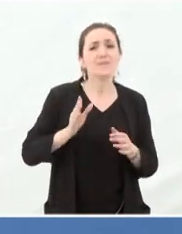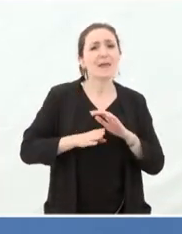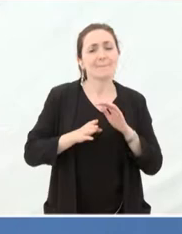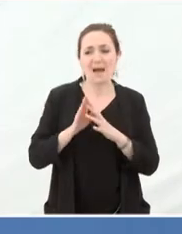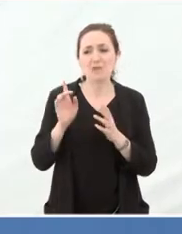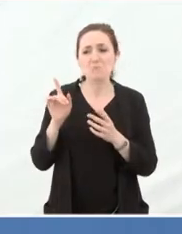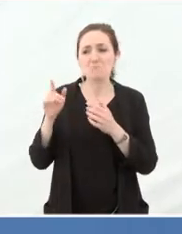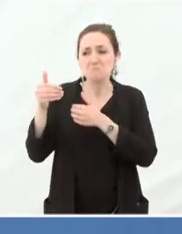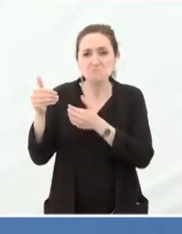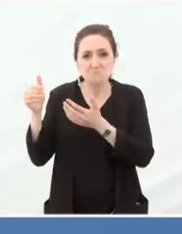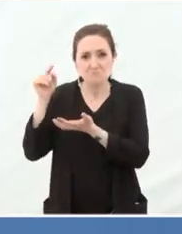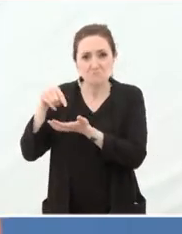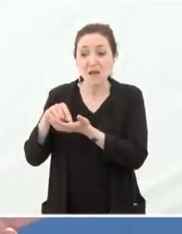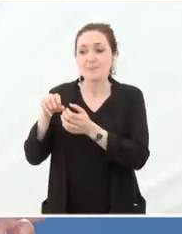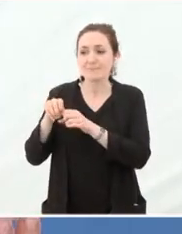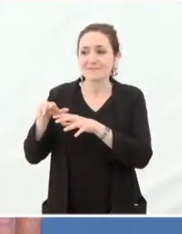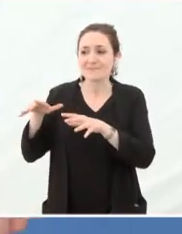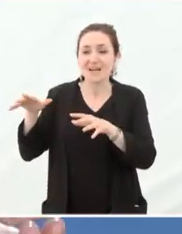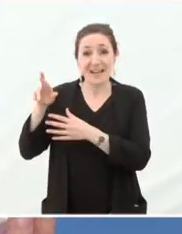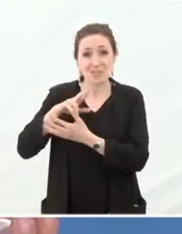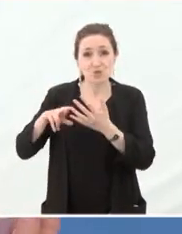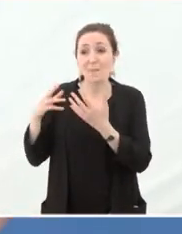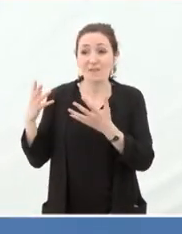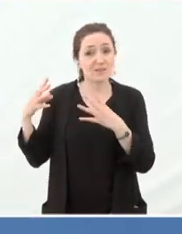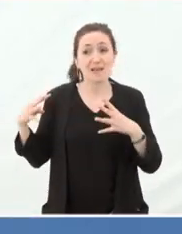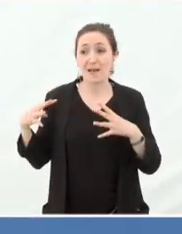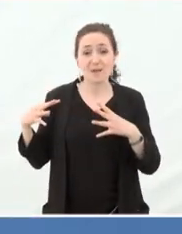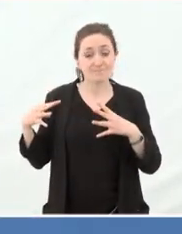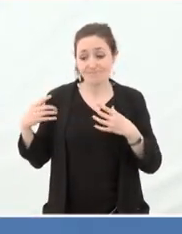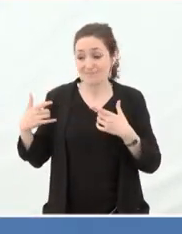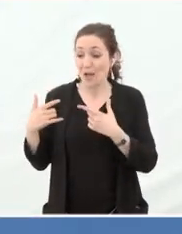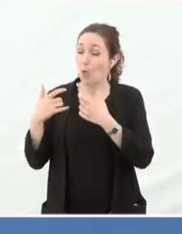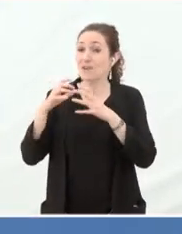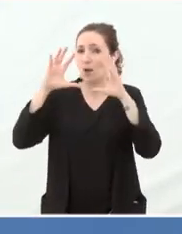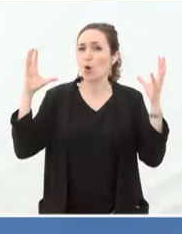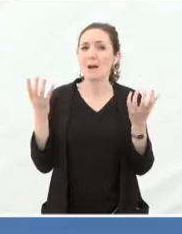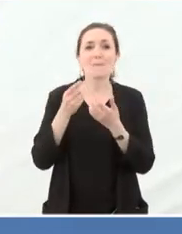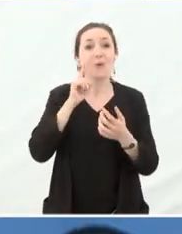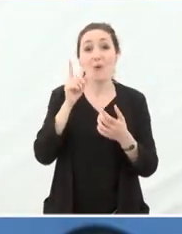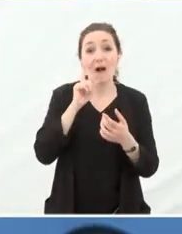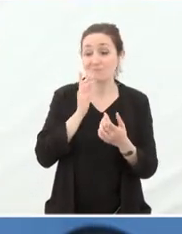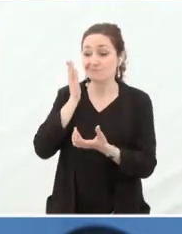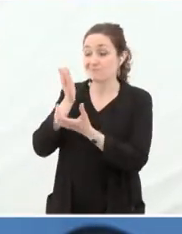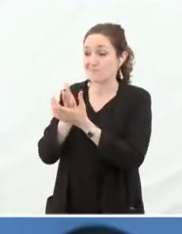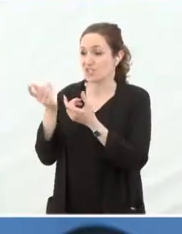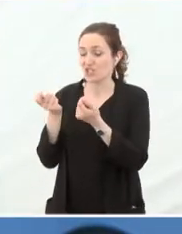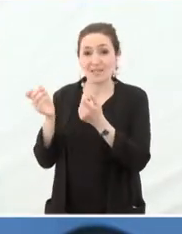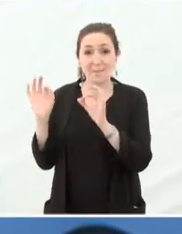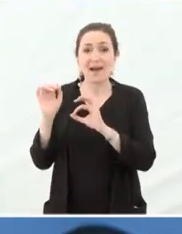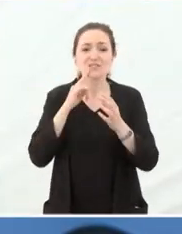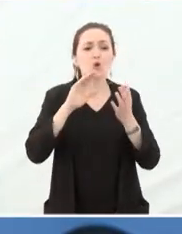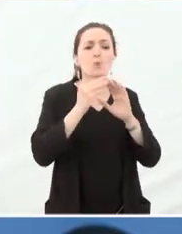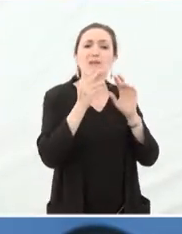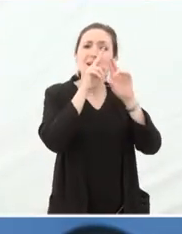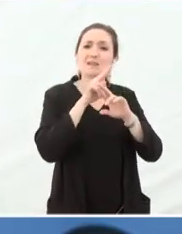venu un conflit régional et aujourd'hui qui est un conflit global. Parce que simplement, il n'est pas géré. Parce qu'il n a pas d'accompagnement de la communauté